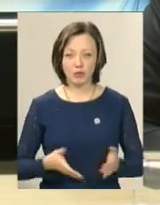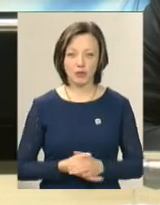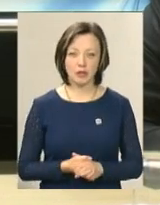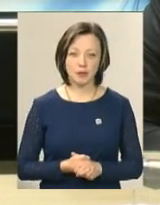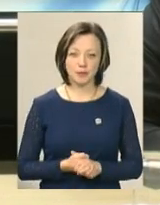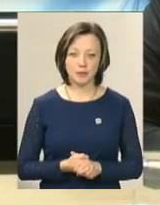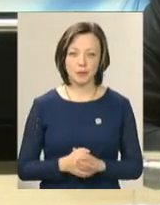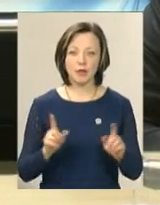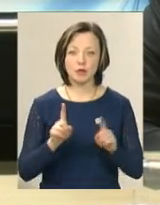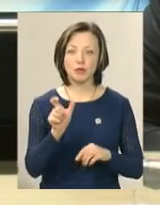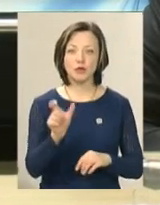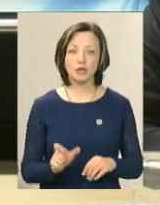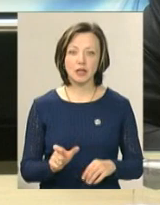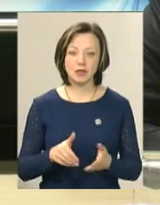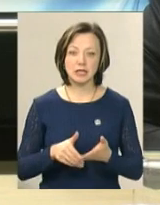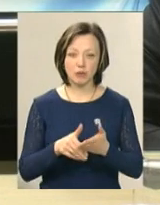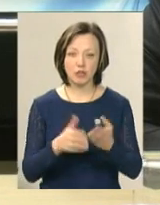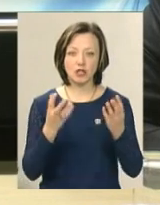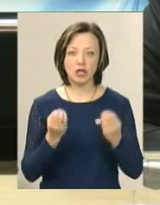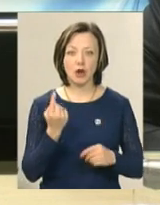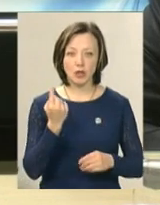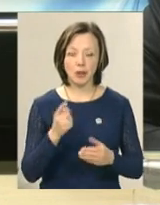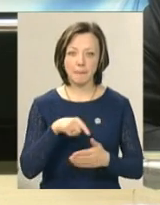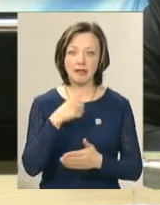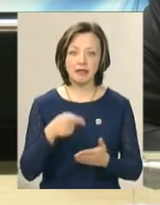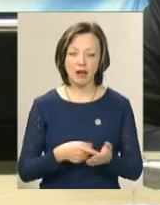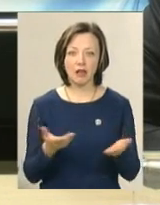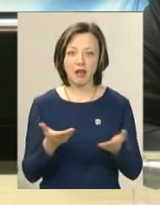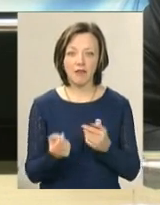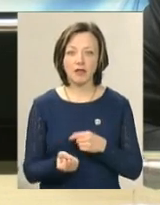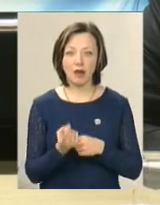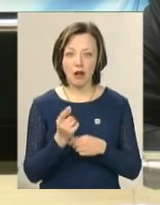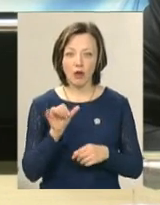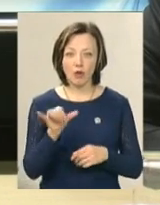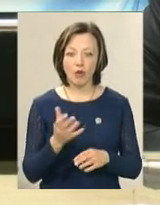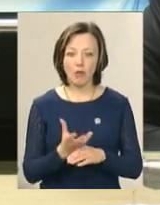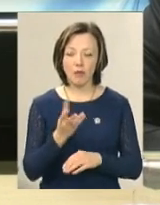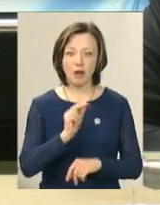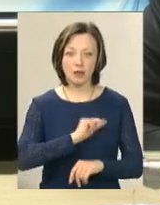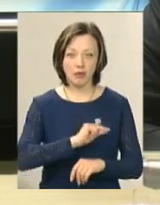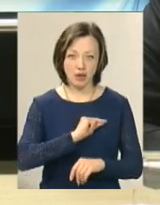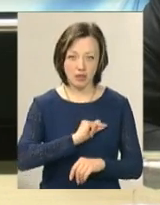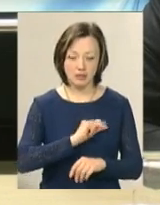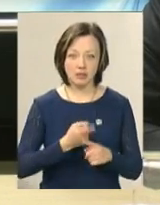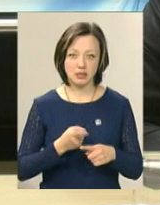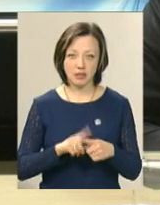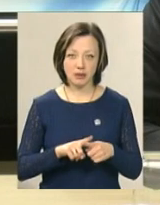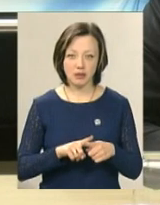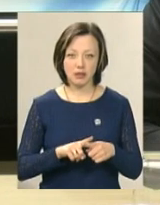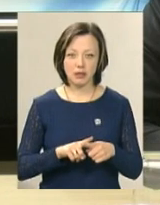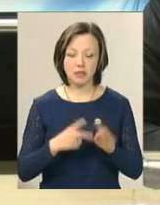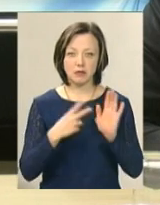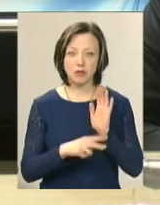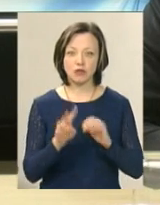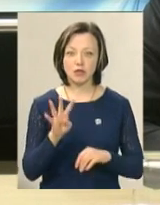для того, щоб людину стимулювати. Ще одне питання, яке виникає в оплаті праці. У нас